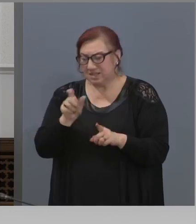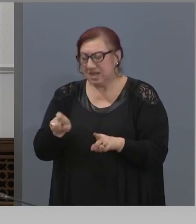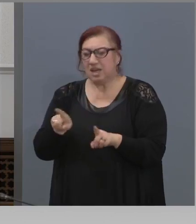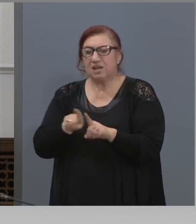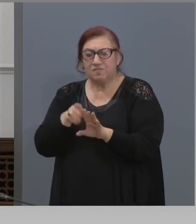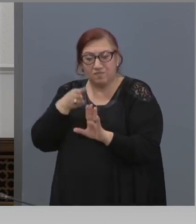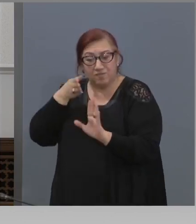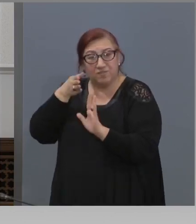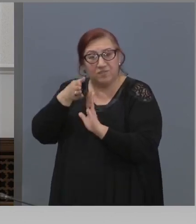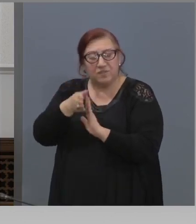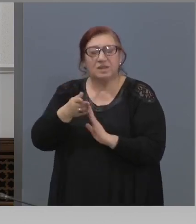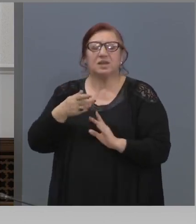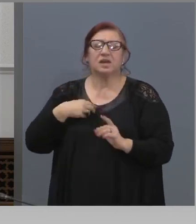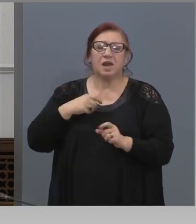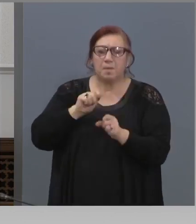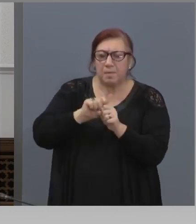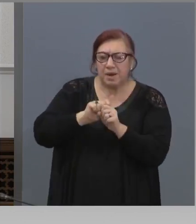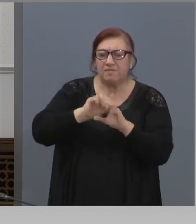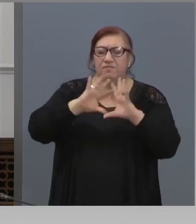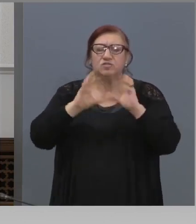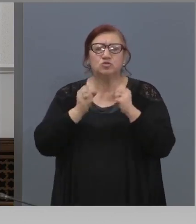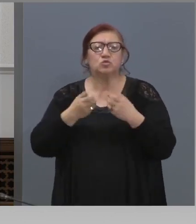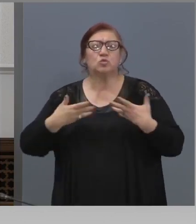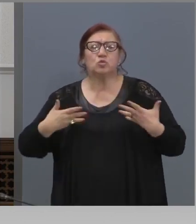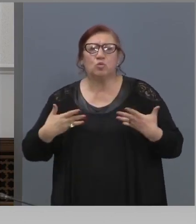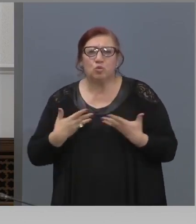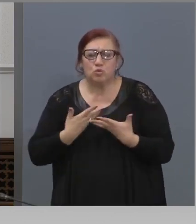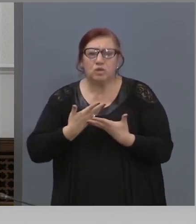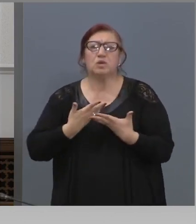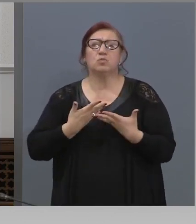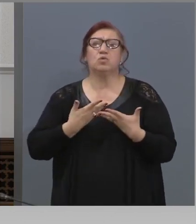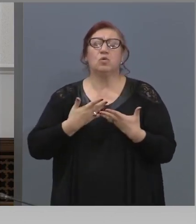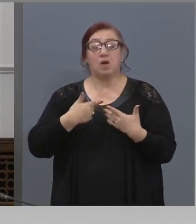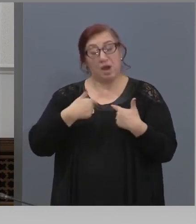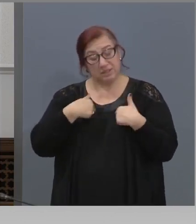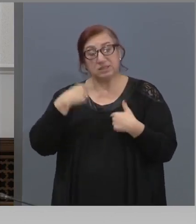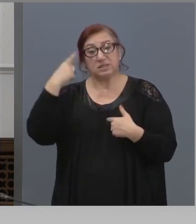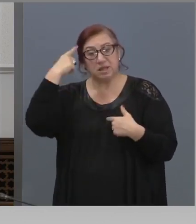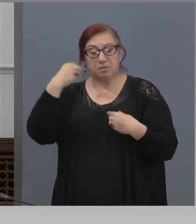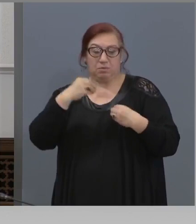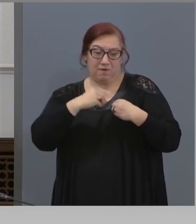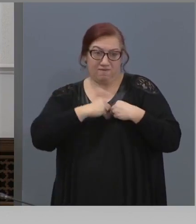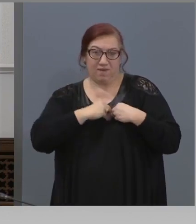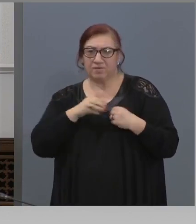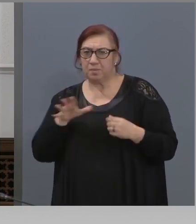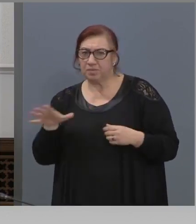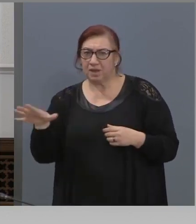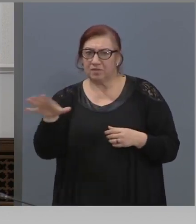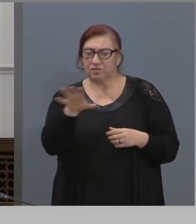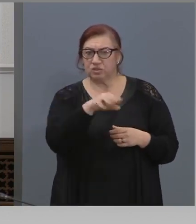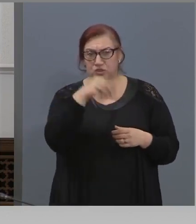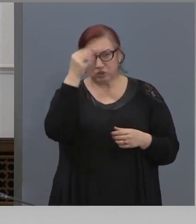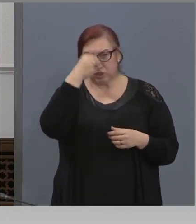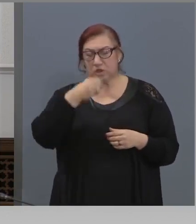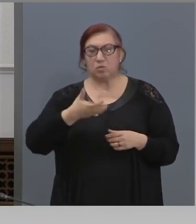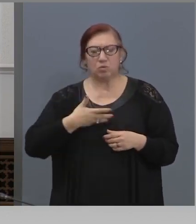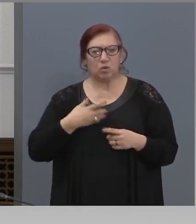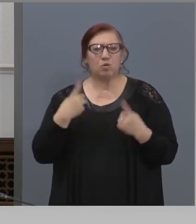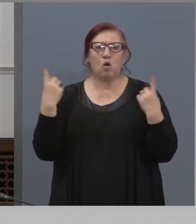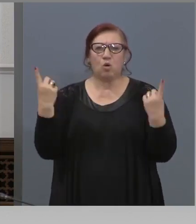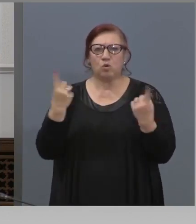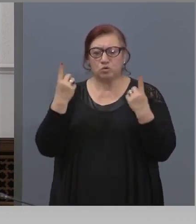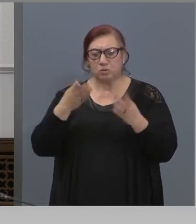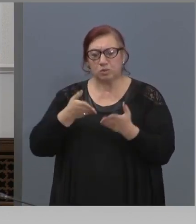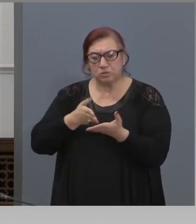се стараяха и има уверението на всички от тях, че особено по празниците